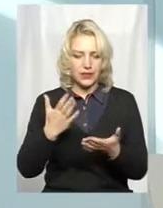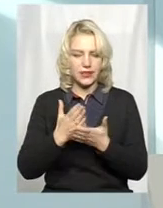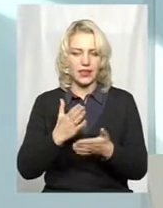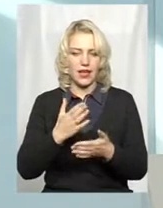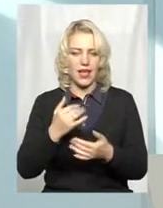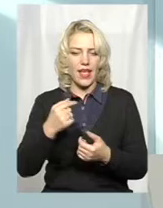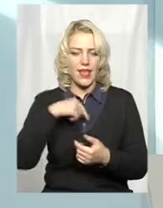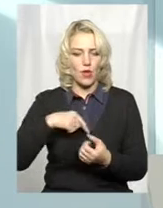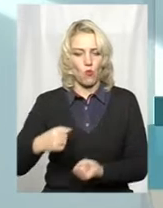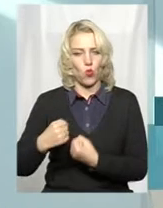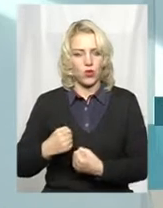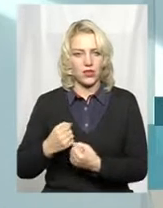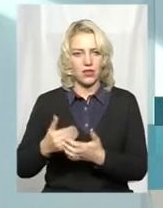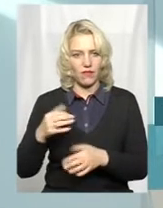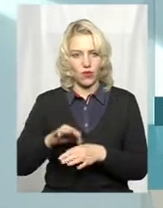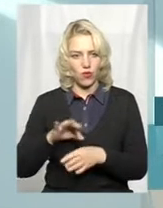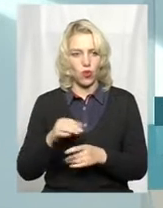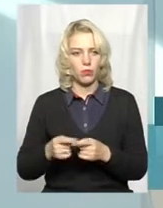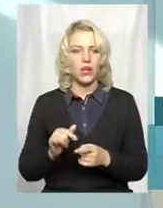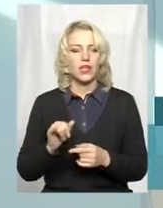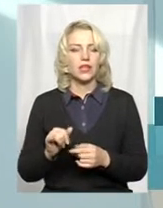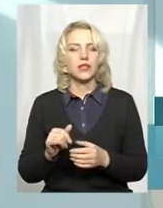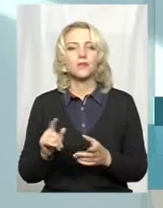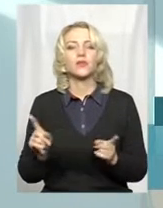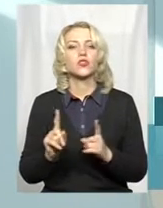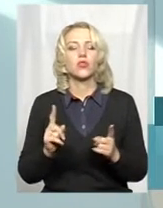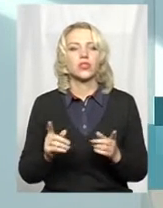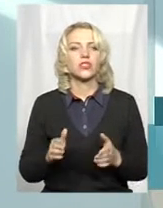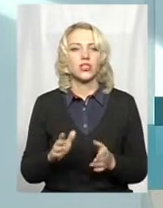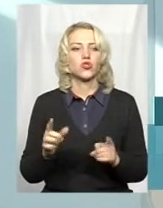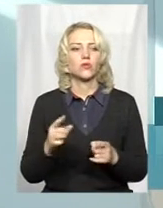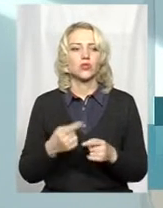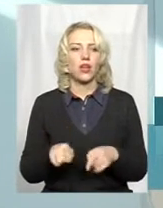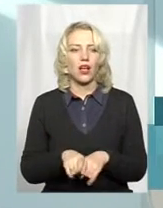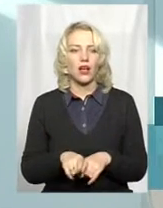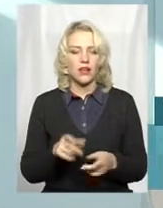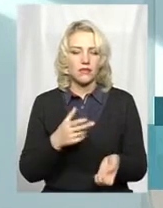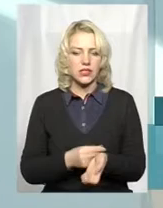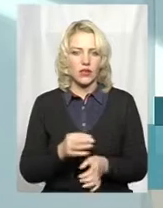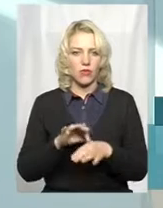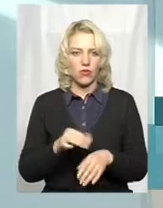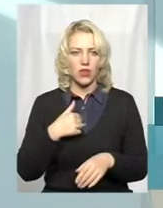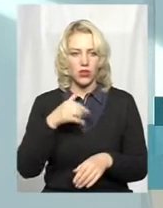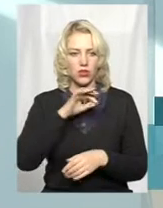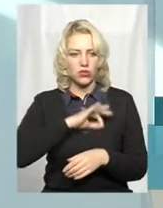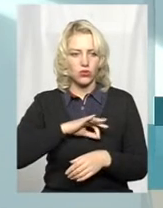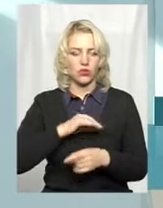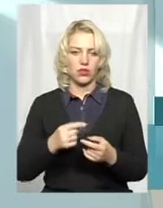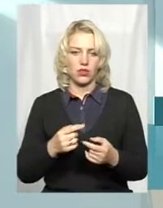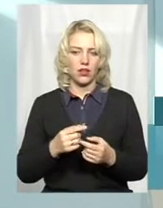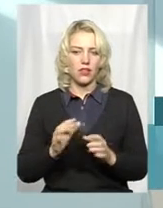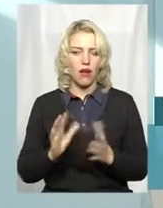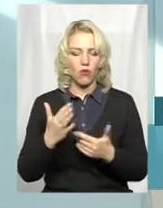Провести фактично єдиний шлях, чого та вакцинація проводилась. Я, користуючись нагодою, хочу